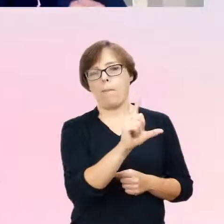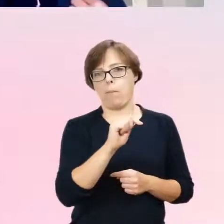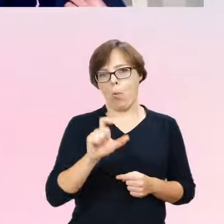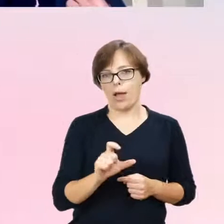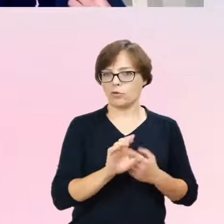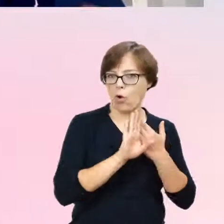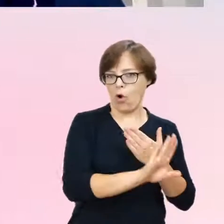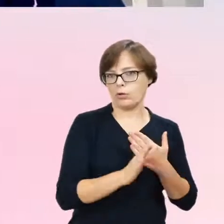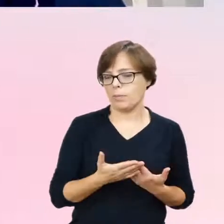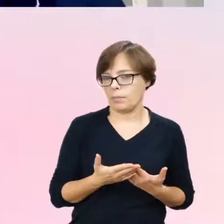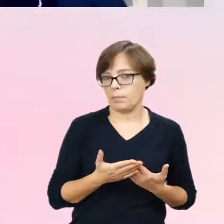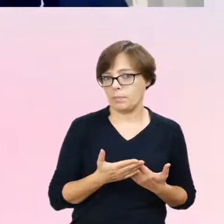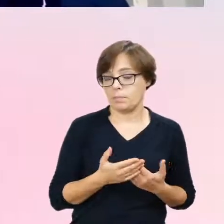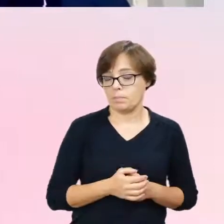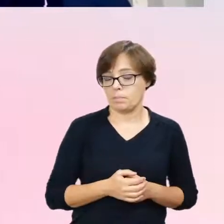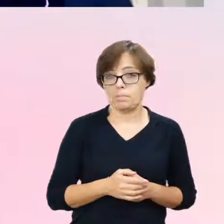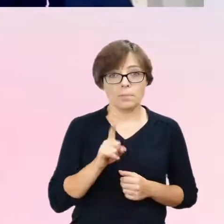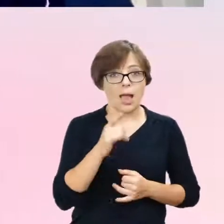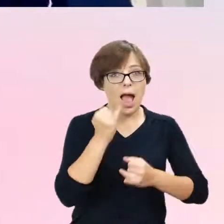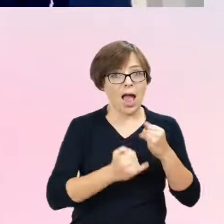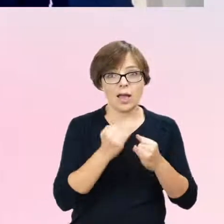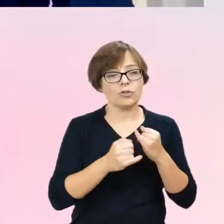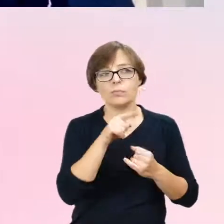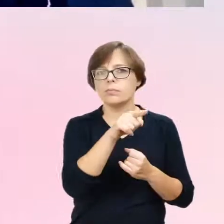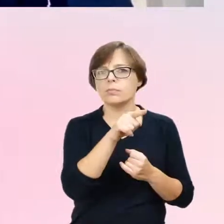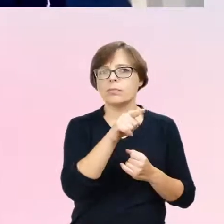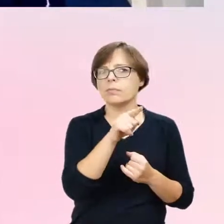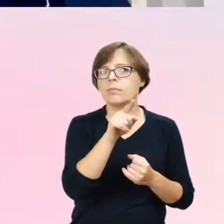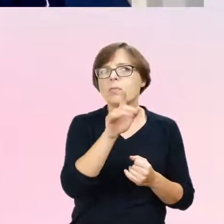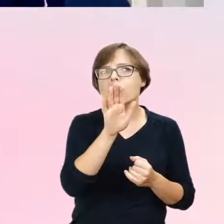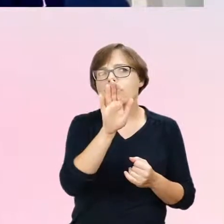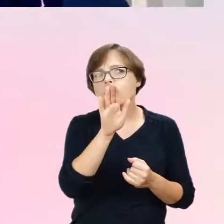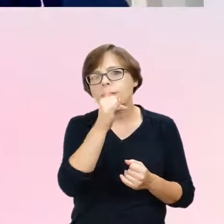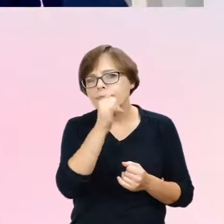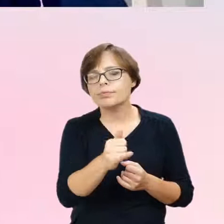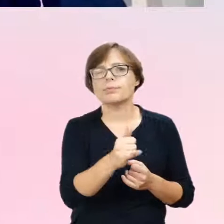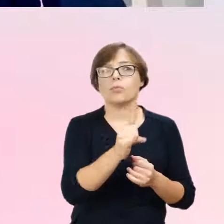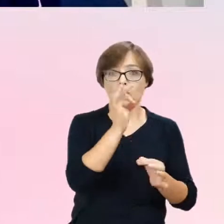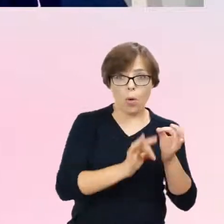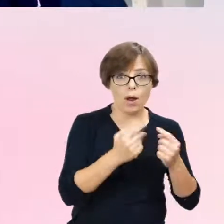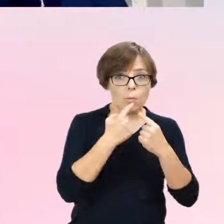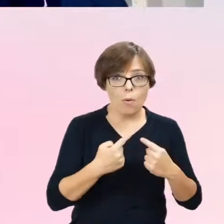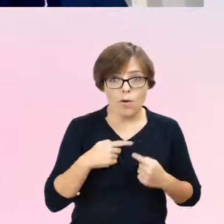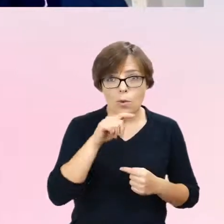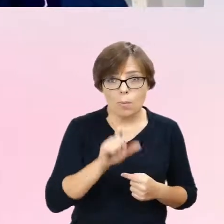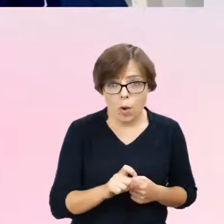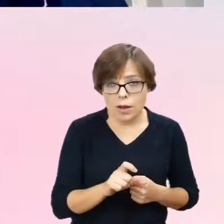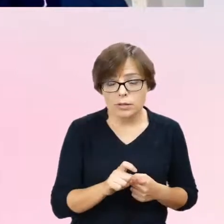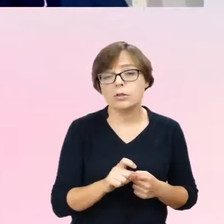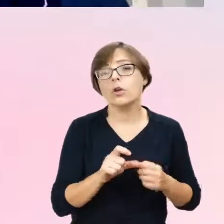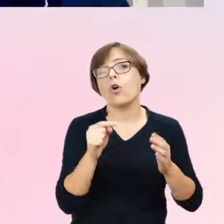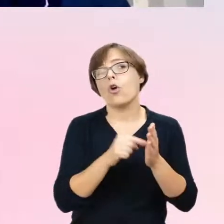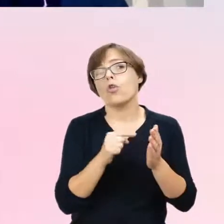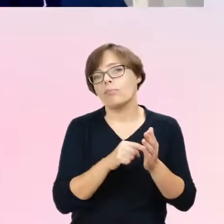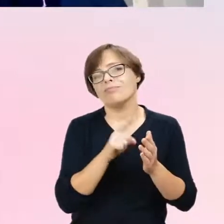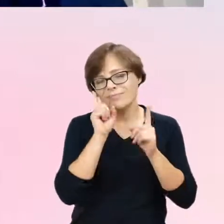A jeżeli nie jest w stanie tego przepisu w jakiś sposób dodefiniować, no to wtedy pojawia się bardzo duży problem